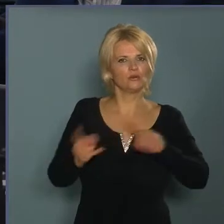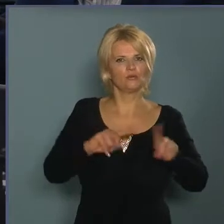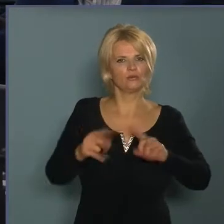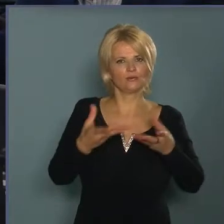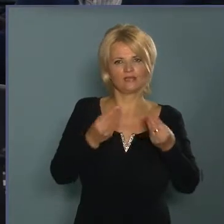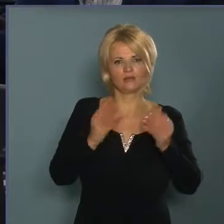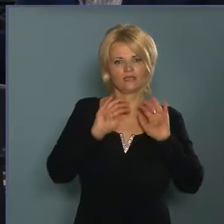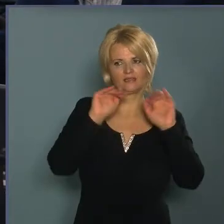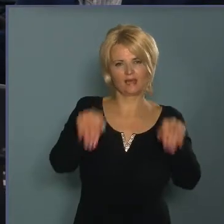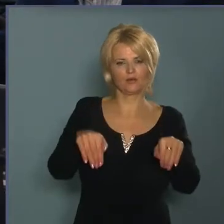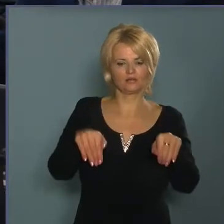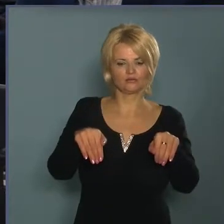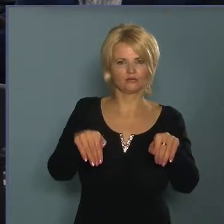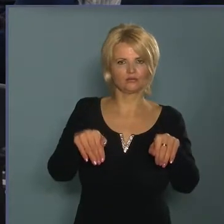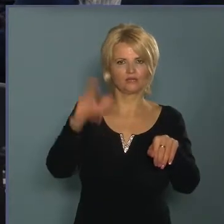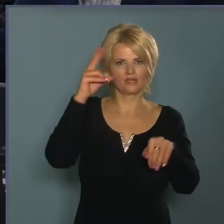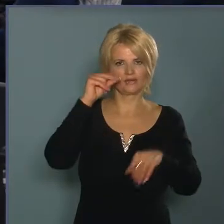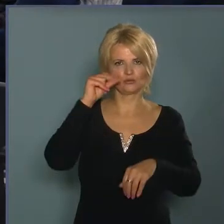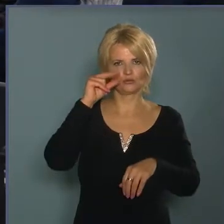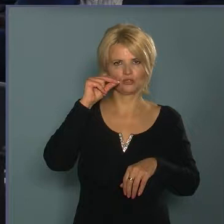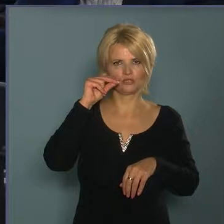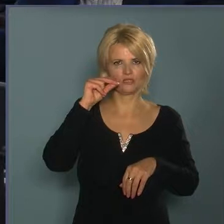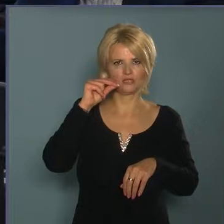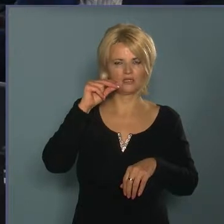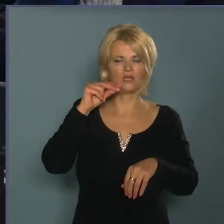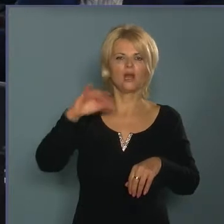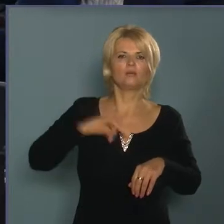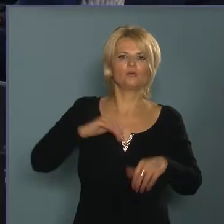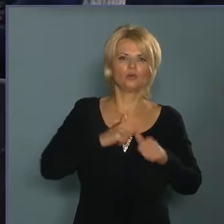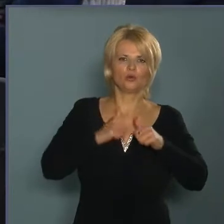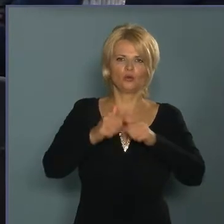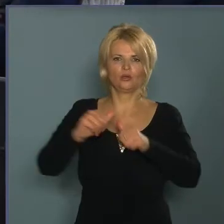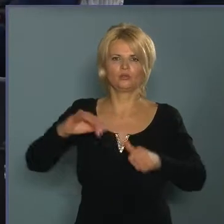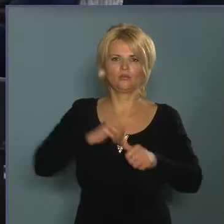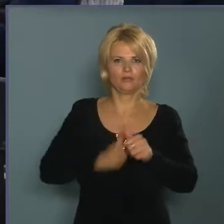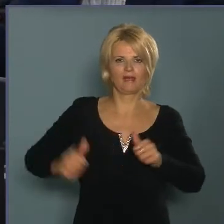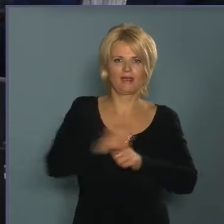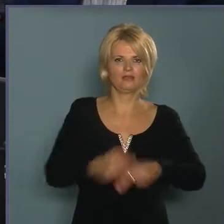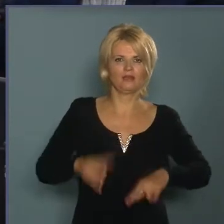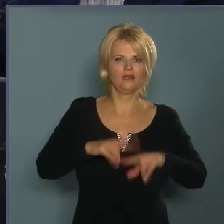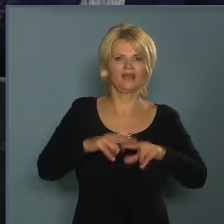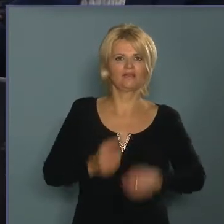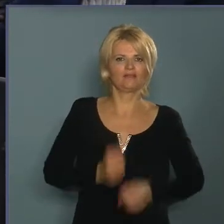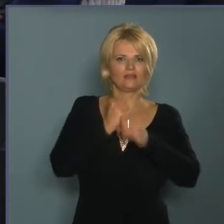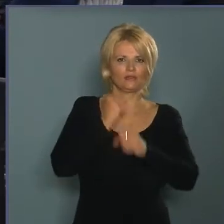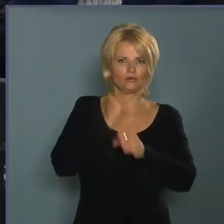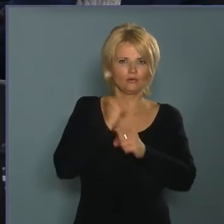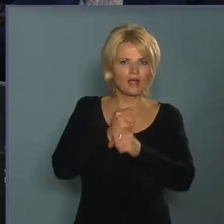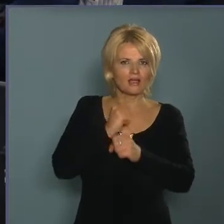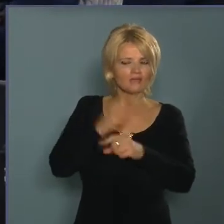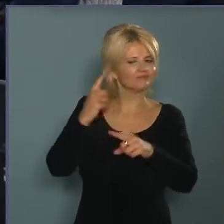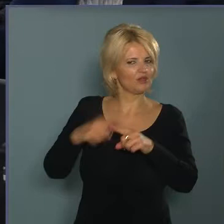különböző eszközökkel támogassuk a rendőrség bűnüldöző, bűnmegelőző rendfenntartó tevékenységét.